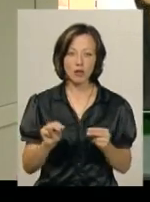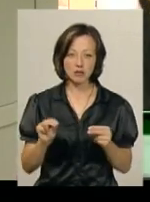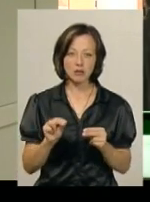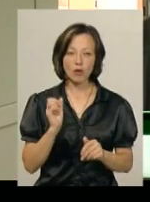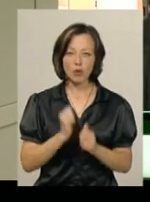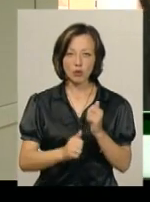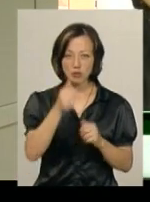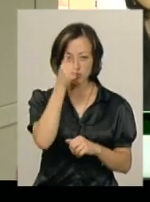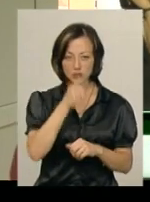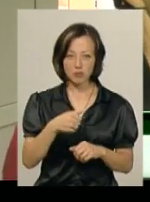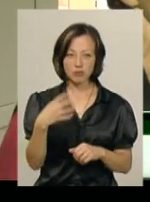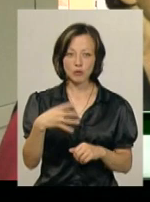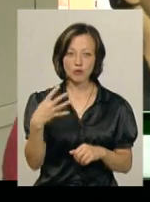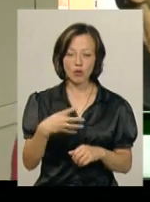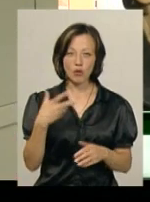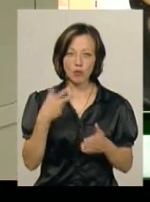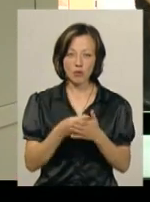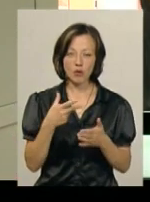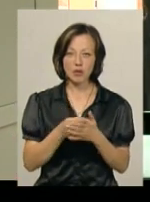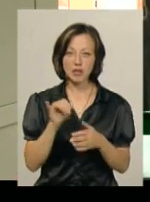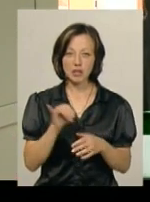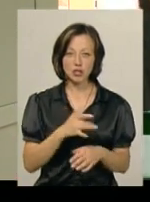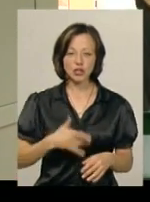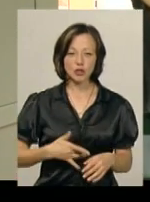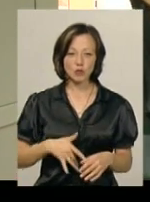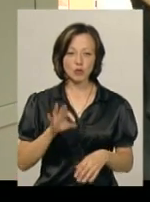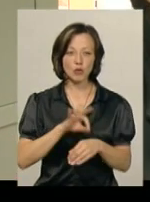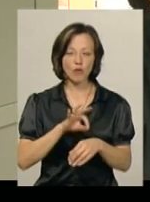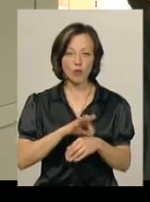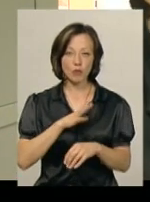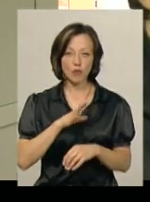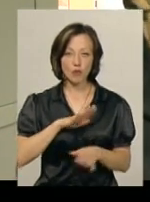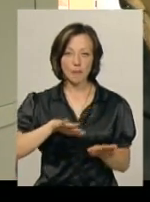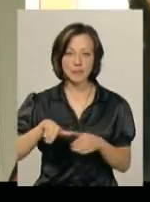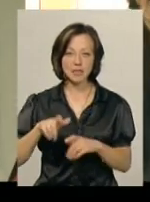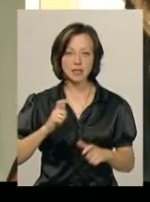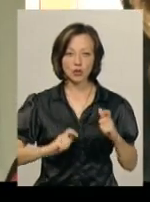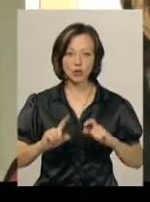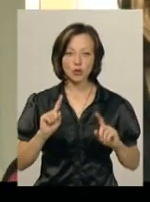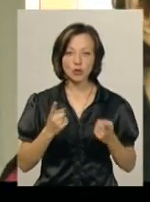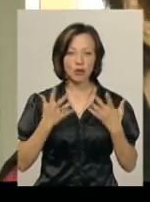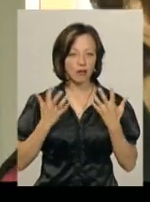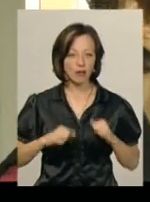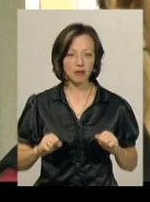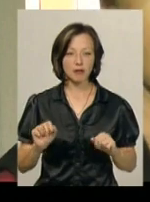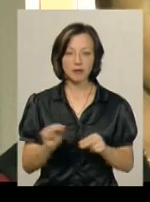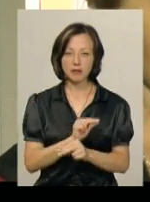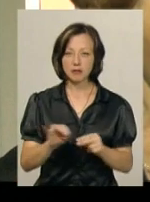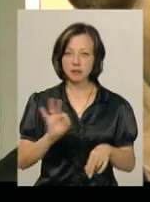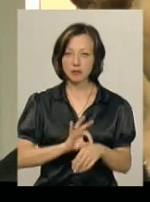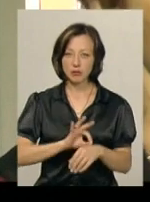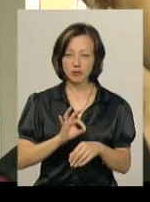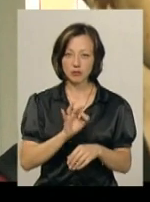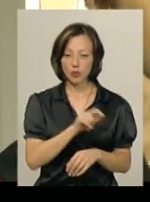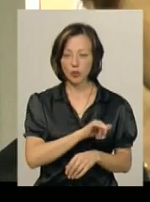кожний місяць по 40 проколів і жилудок був хворий після інституту. Дуже надоїло лікуватися все